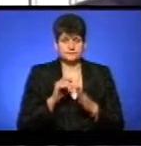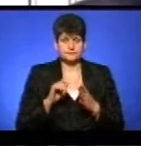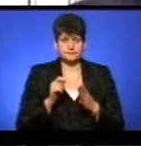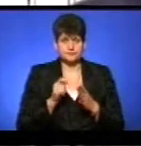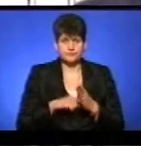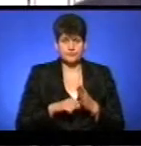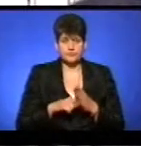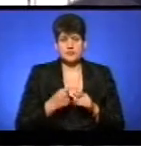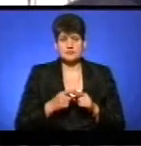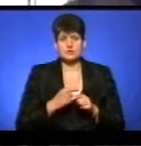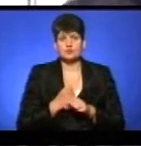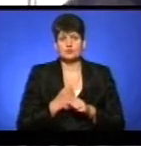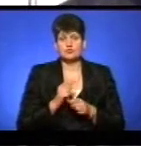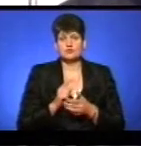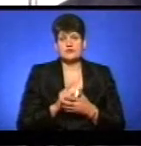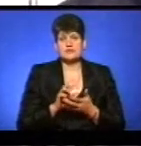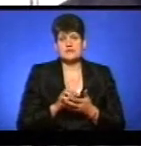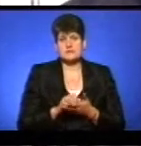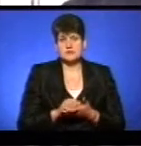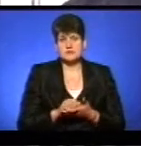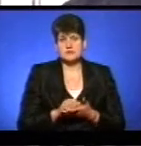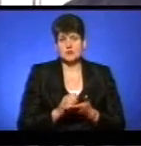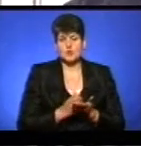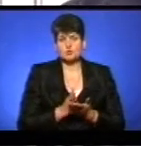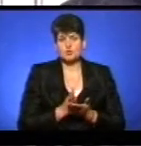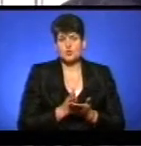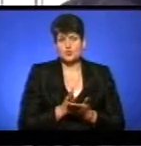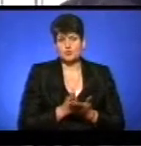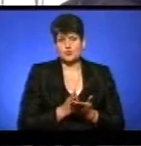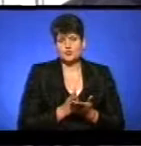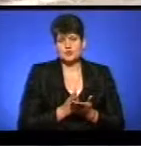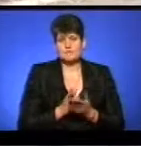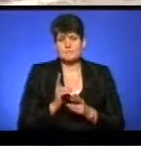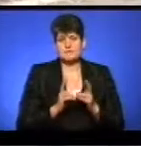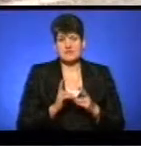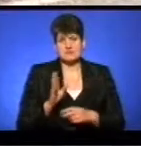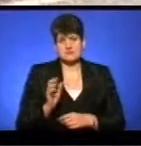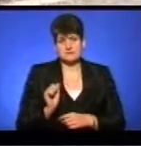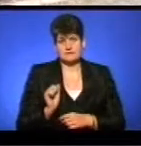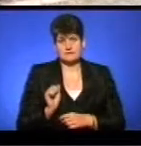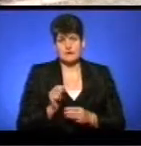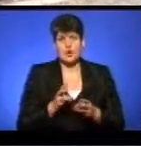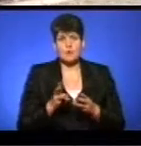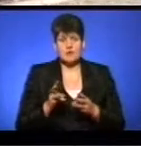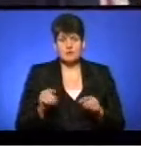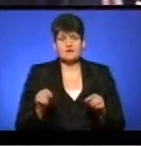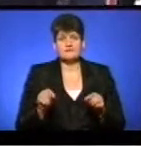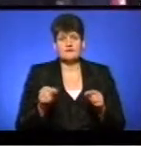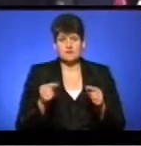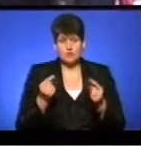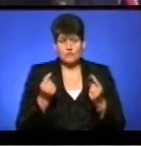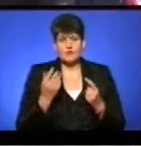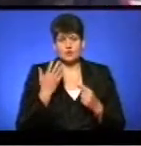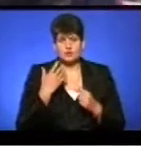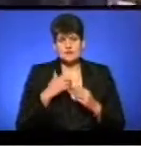Цією роботою повинні займатися обслуговуючі підприємства». Опалення відновлять, коли середньодобова